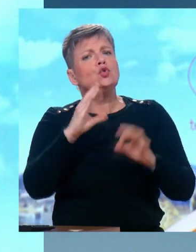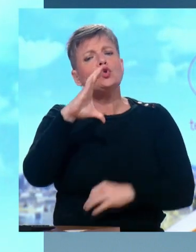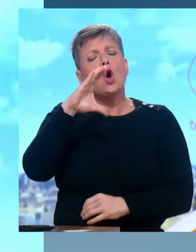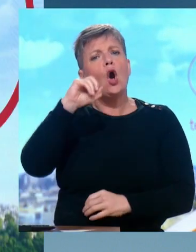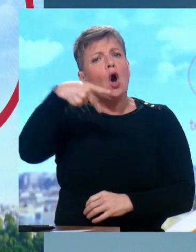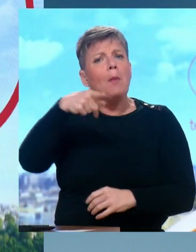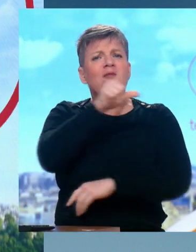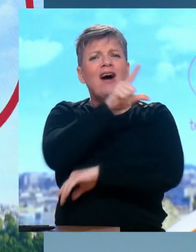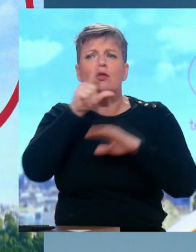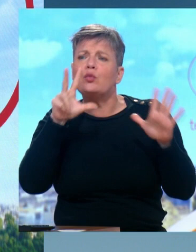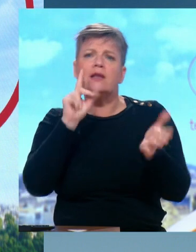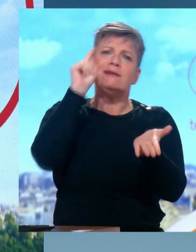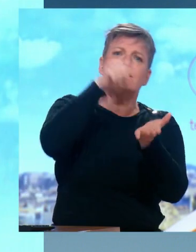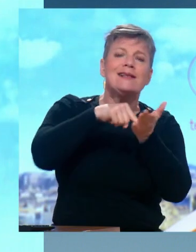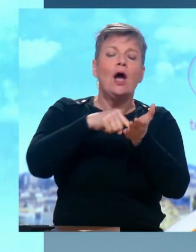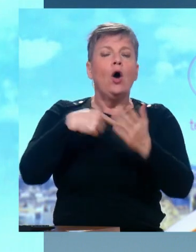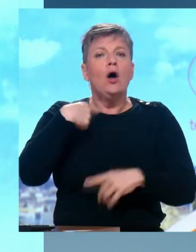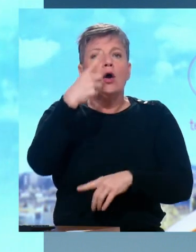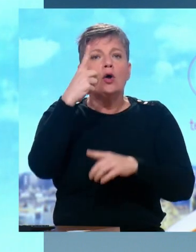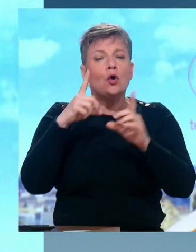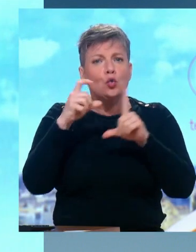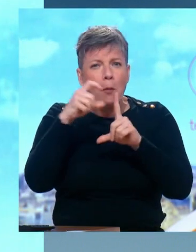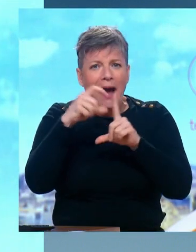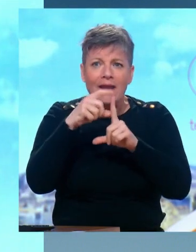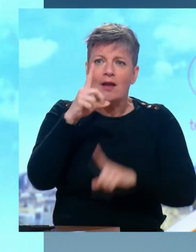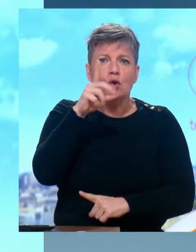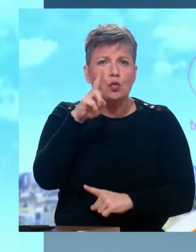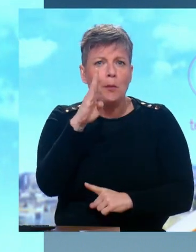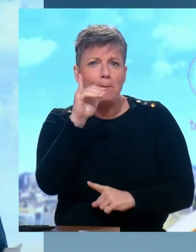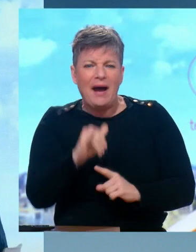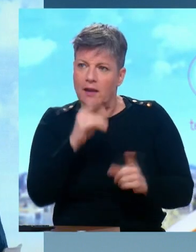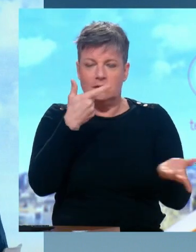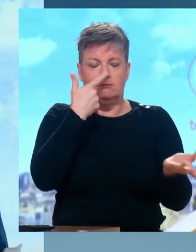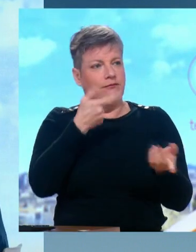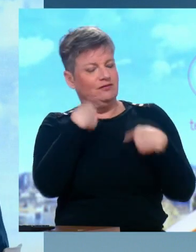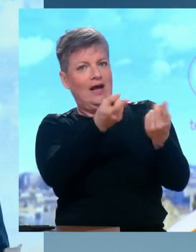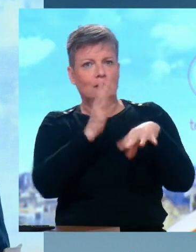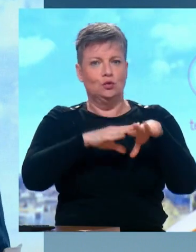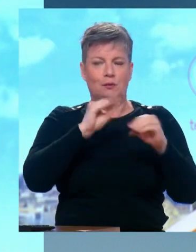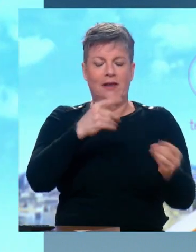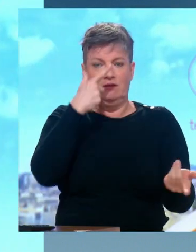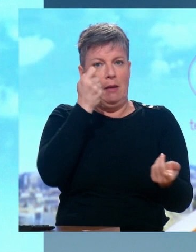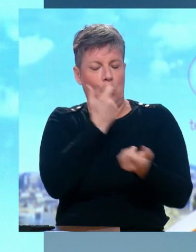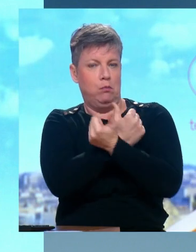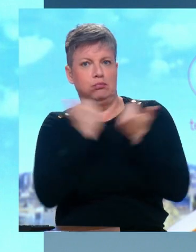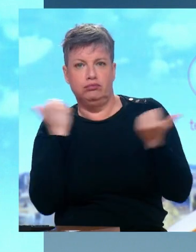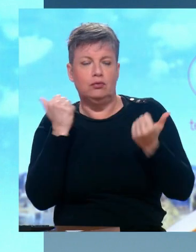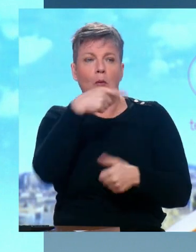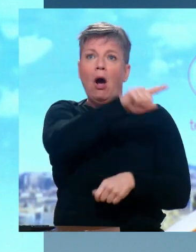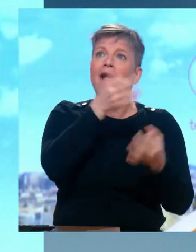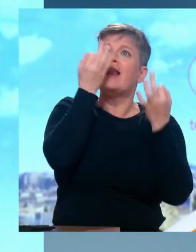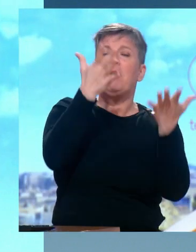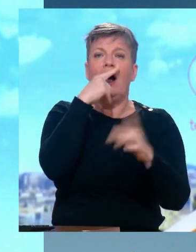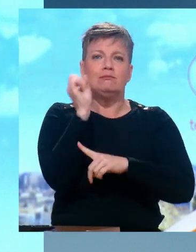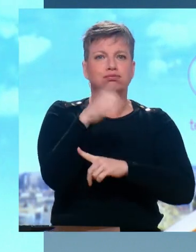des conseils de santé aux responsables du funérarium ou c'est aller évangéliser, entre guillemets, climatiquement, des territoires où c'est vraiment le cadet des soucis aujourd'hui à